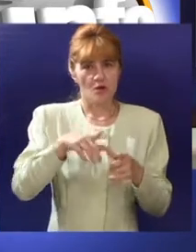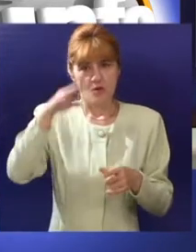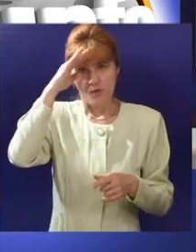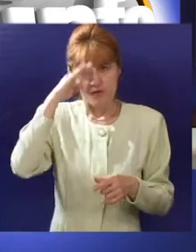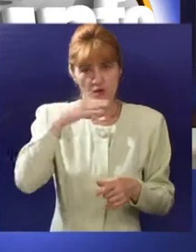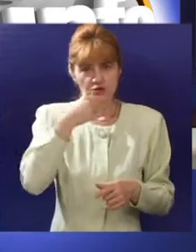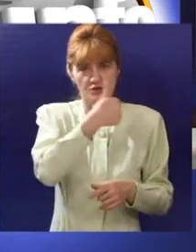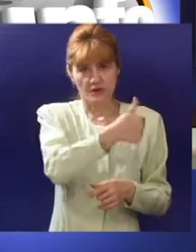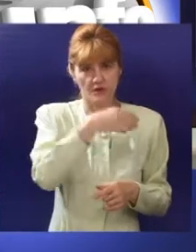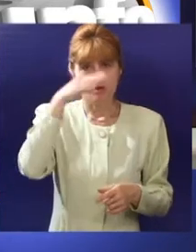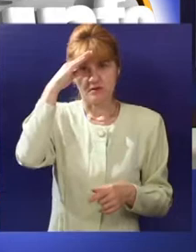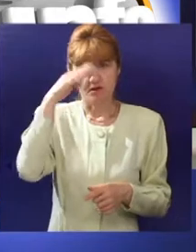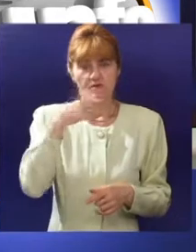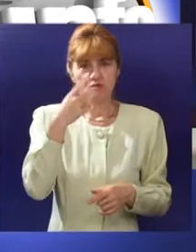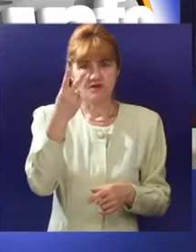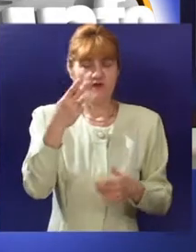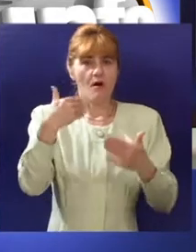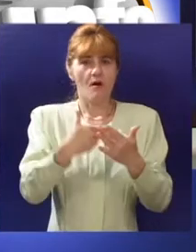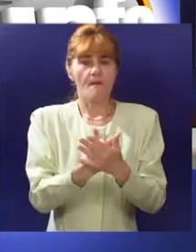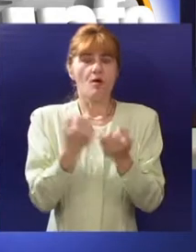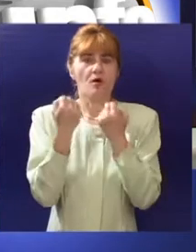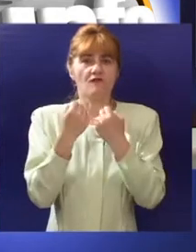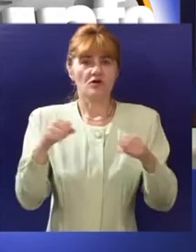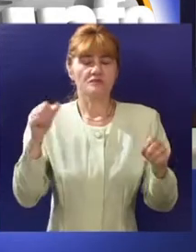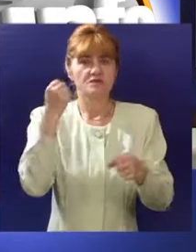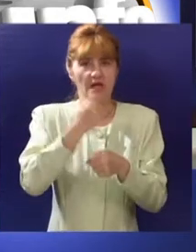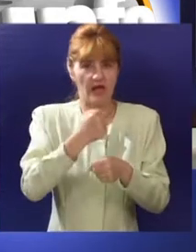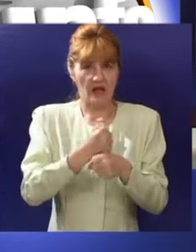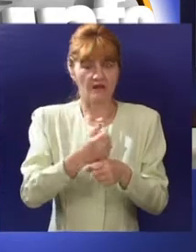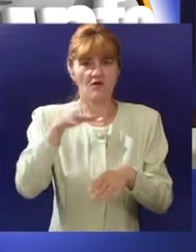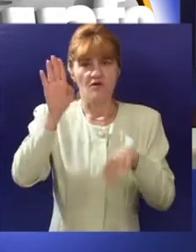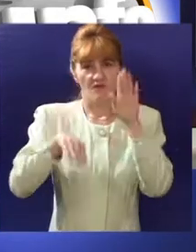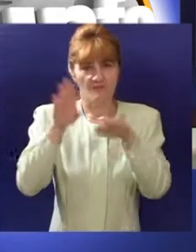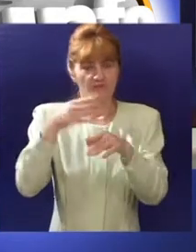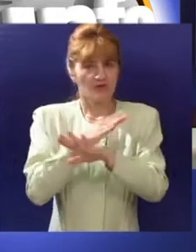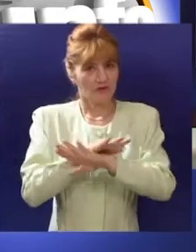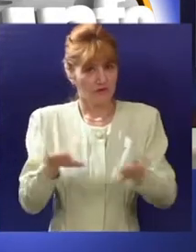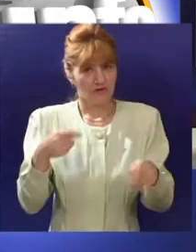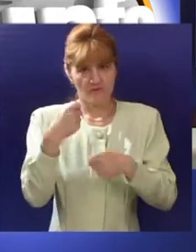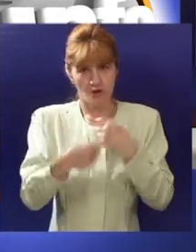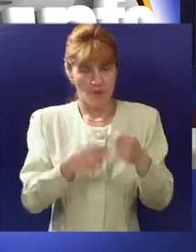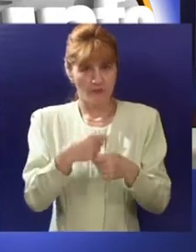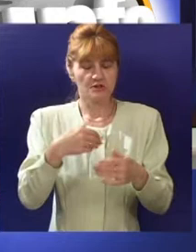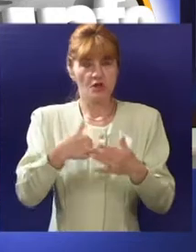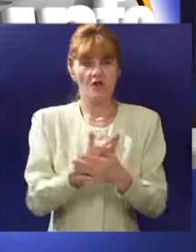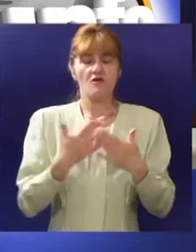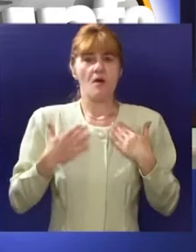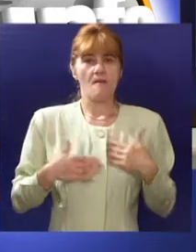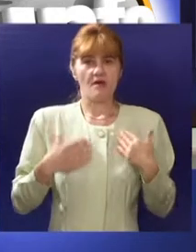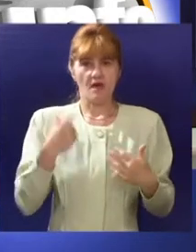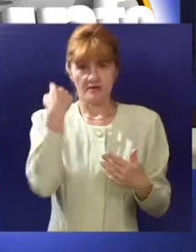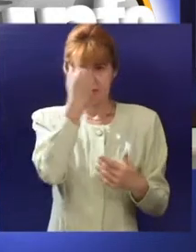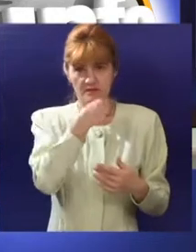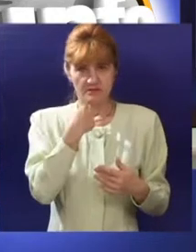i Poštu 2 koja je ponovo otvorena za sve građane. Pošta 1 dobila je novu fasadu dok je Pošta 2 dobila potpuno drugačiji i prijatni